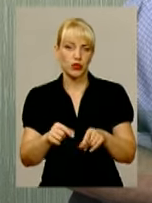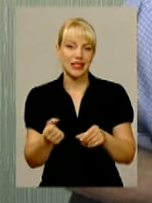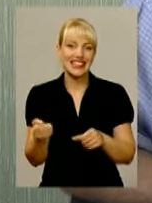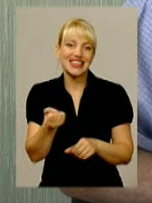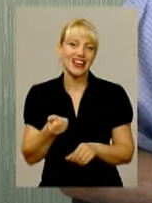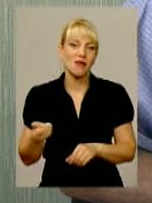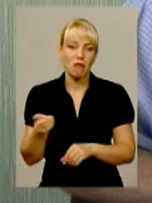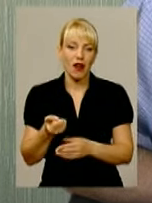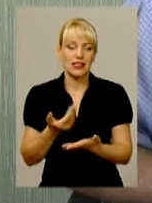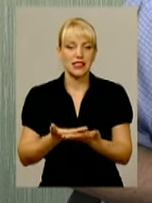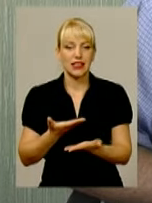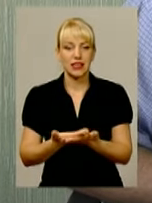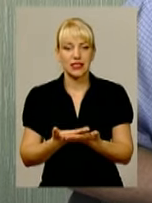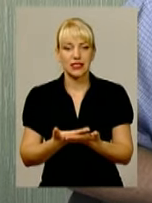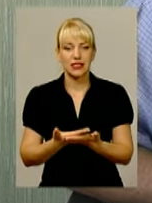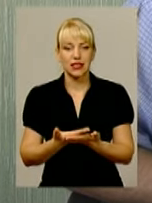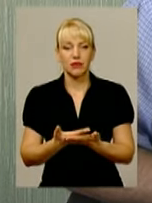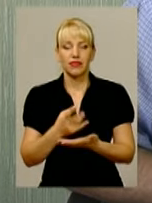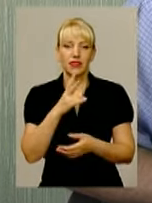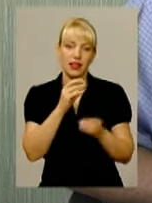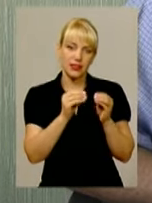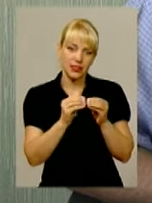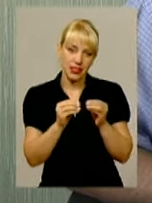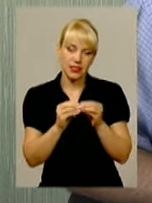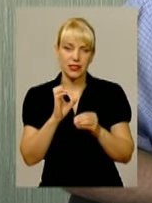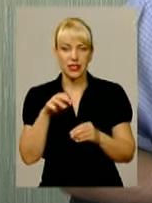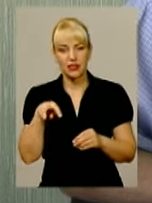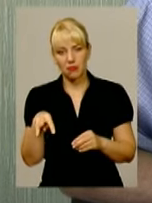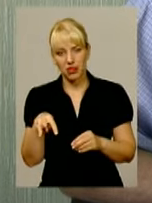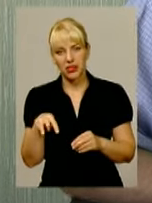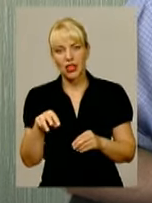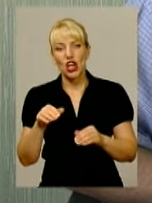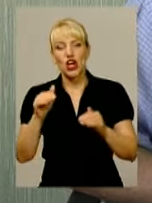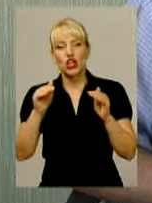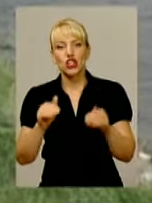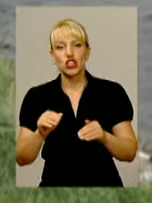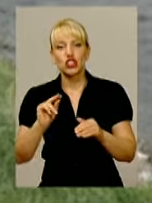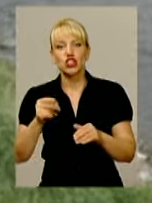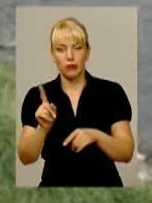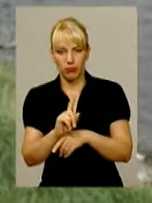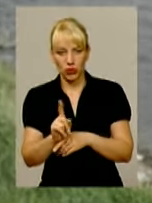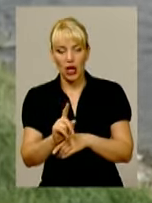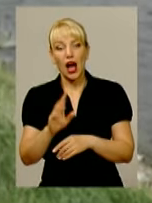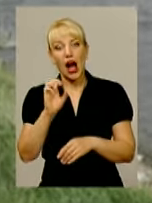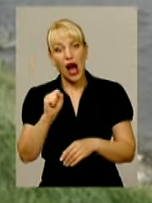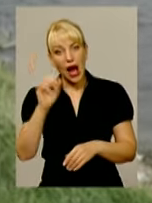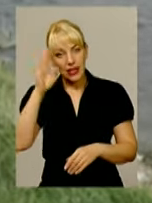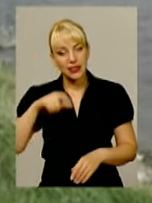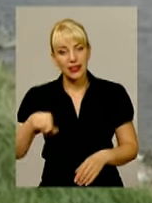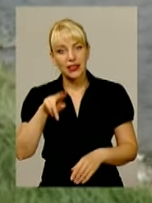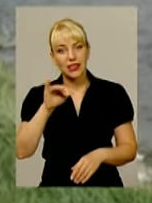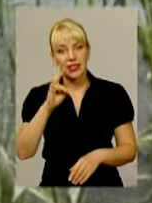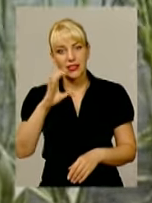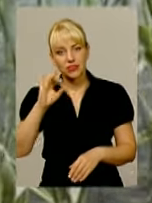близько НПР, то на 10 десь так сантиметрів нижче рівня. А от у Дністрі обміління